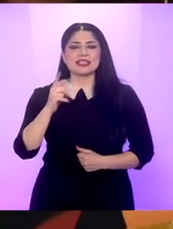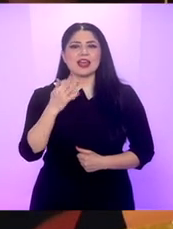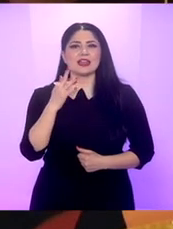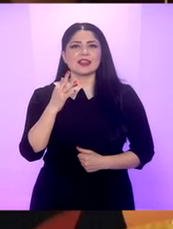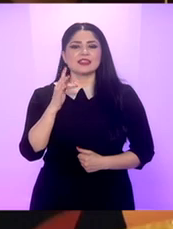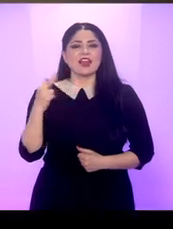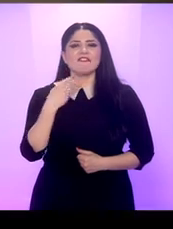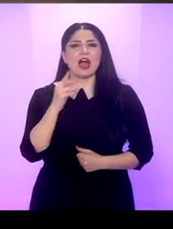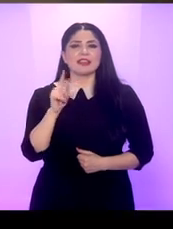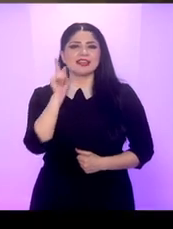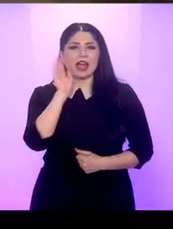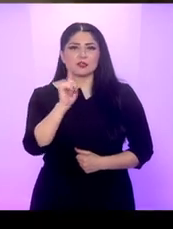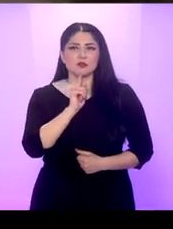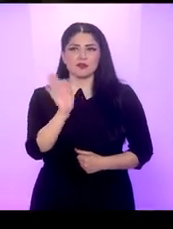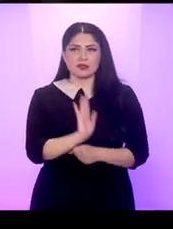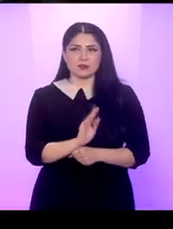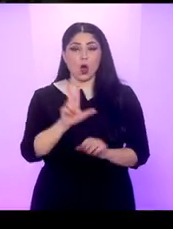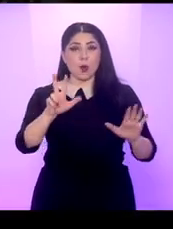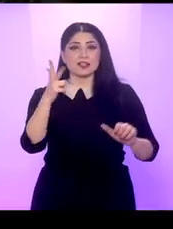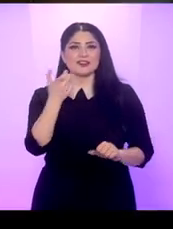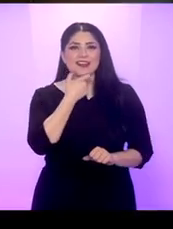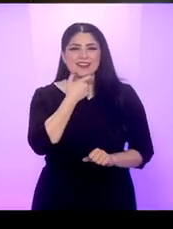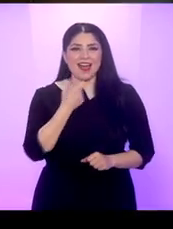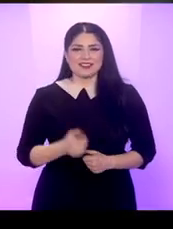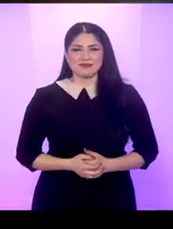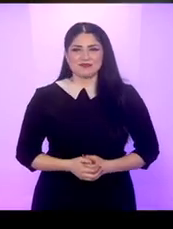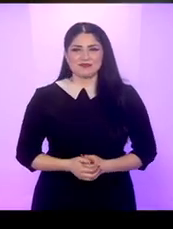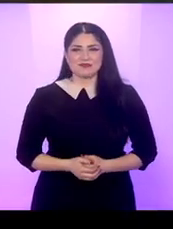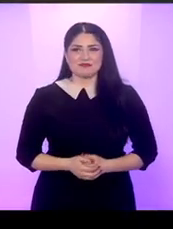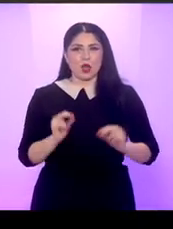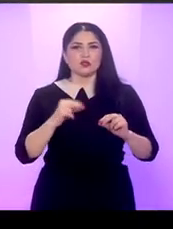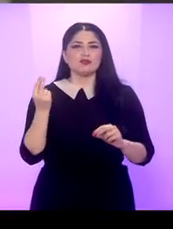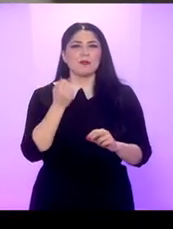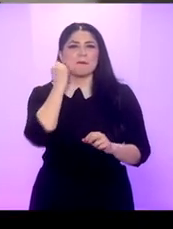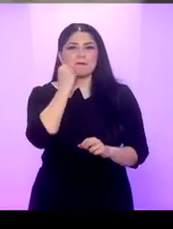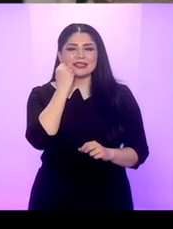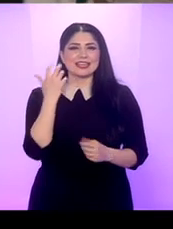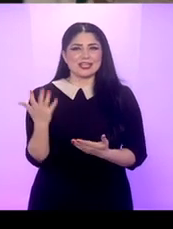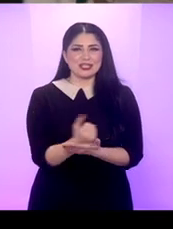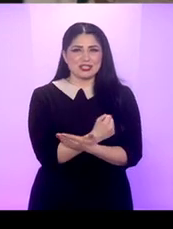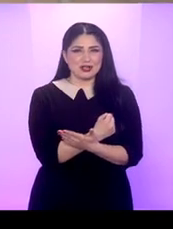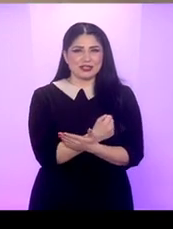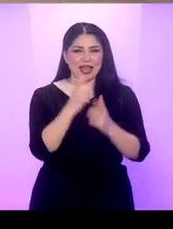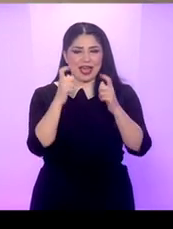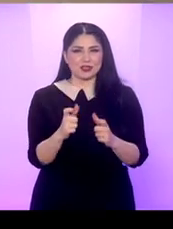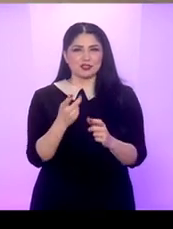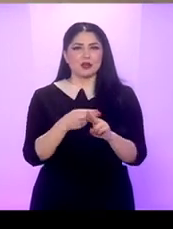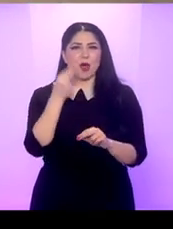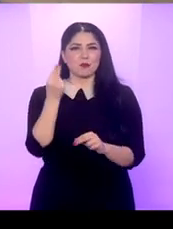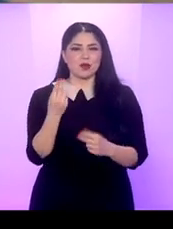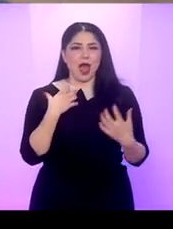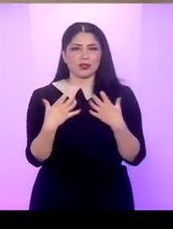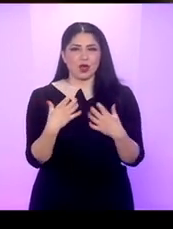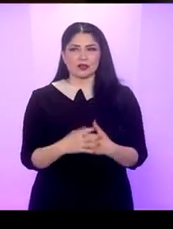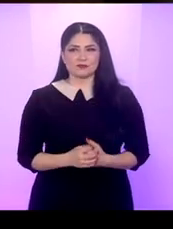83 de ani, legendarul Anthony Hopkins a devenit cel mai vârtnic laureat care câștigă categoria cel mai bun